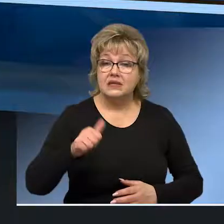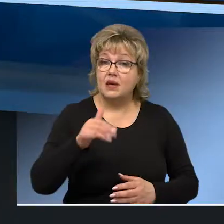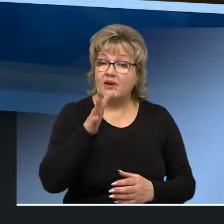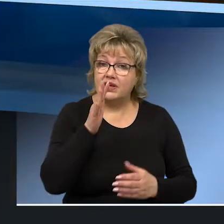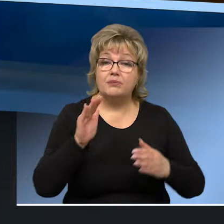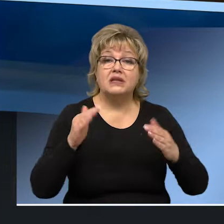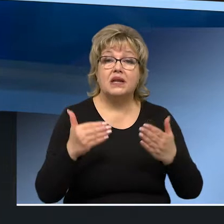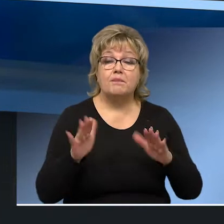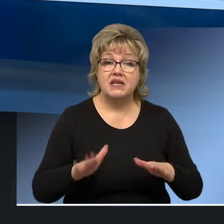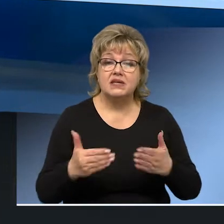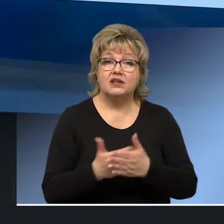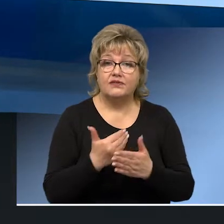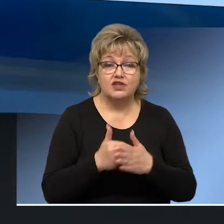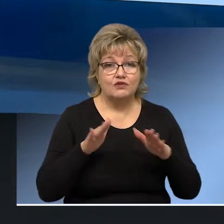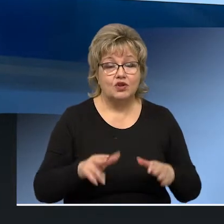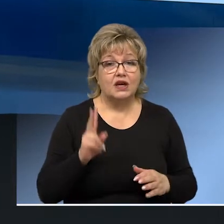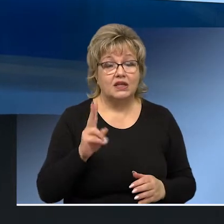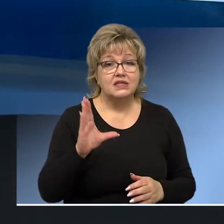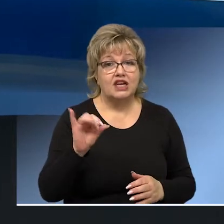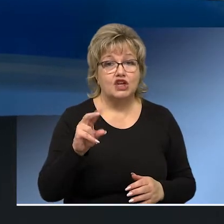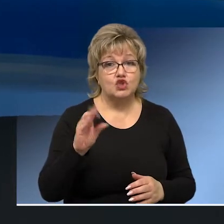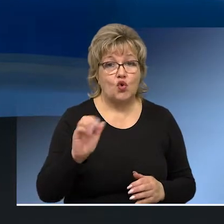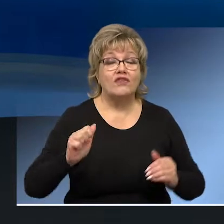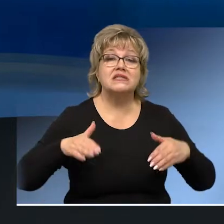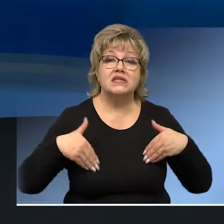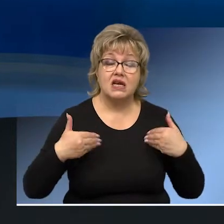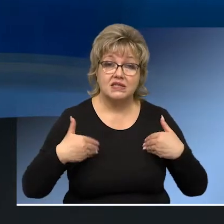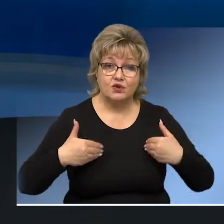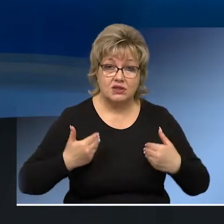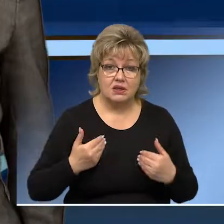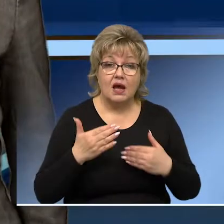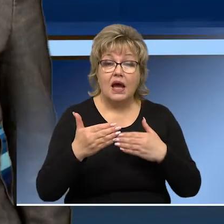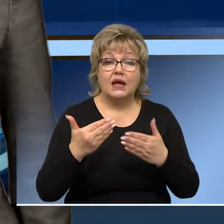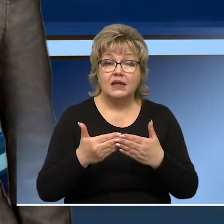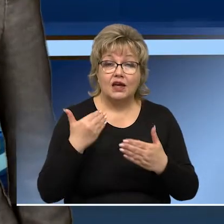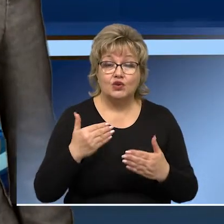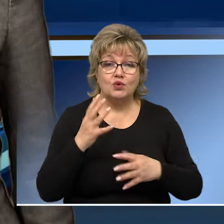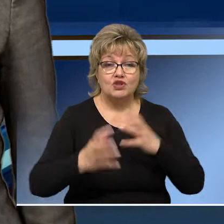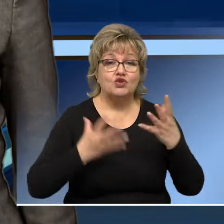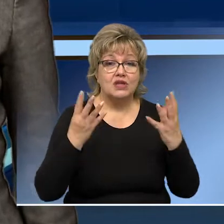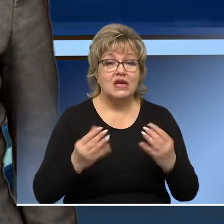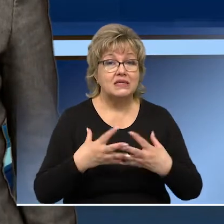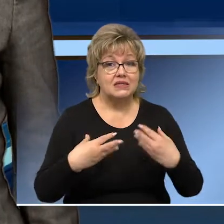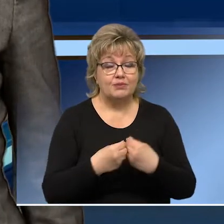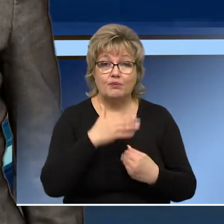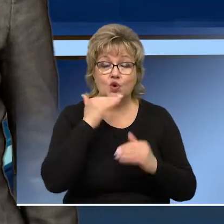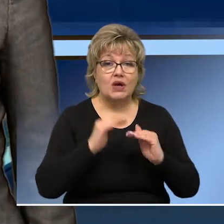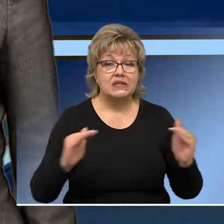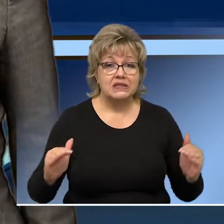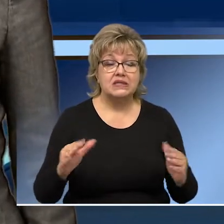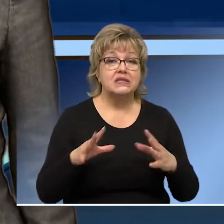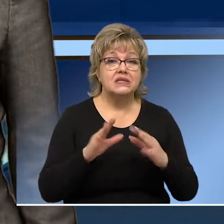Самое время для местных новостей в студии. Каролина Стрельцова, здравствуйте. Накануне Международного дня семьи